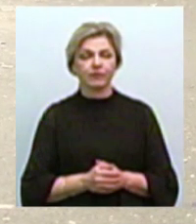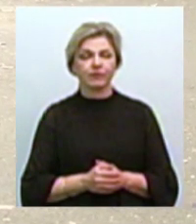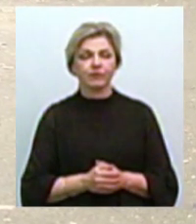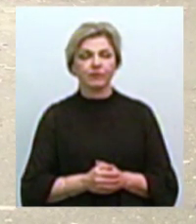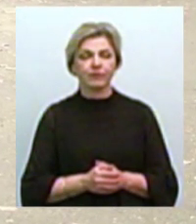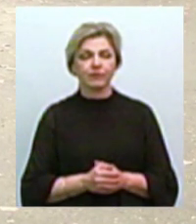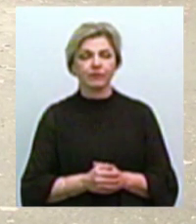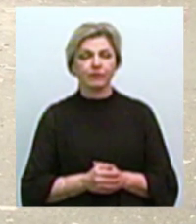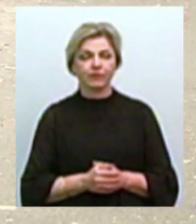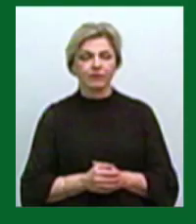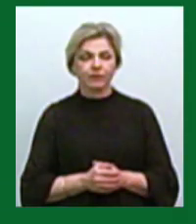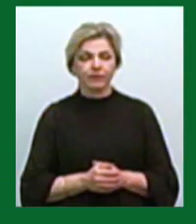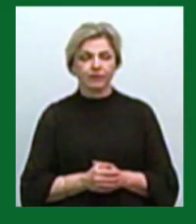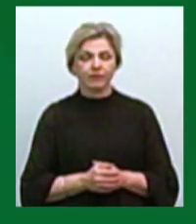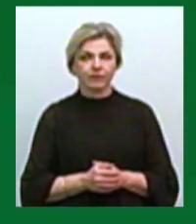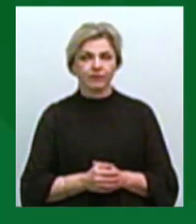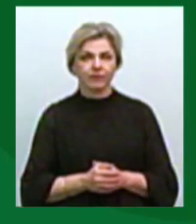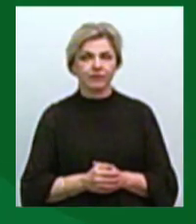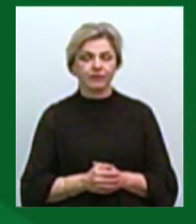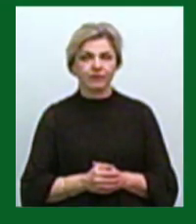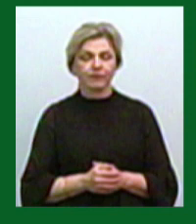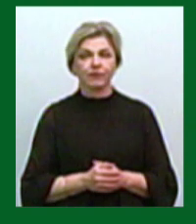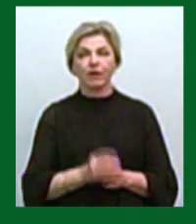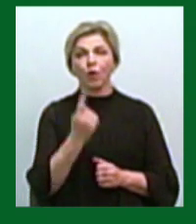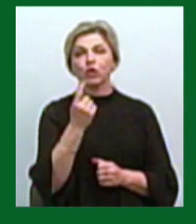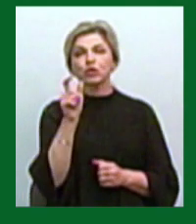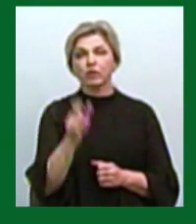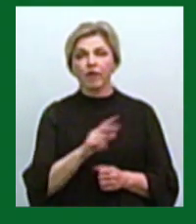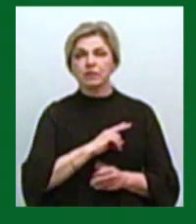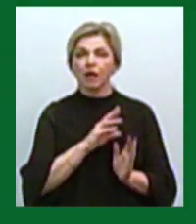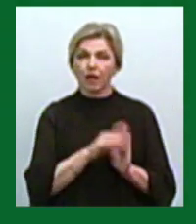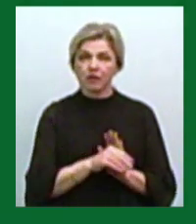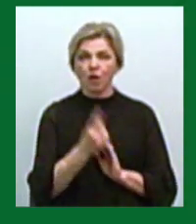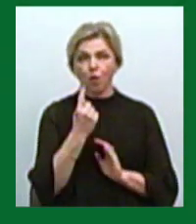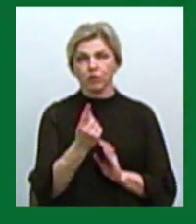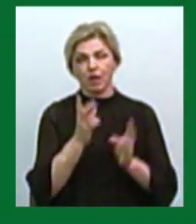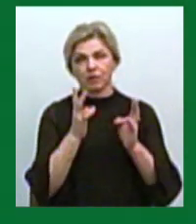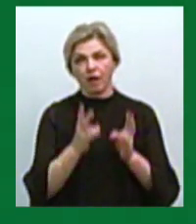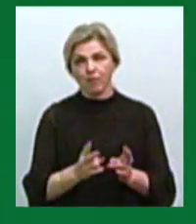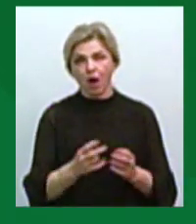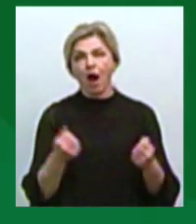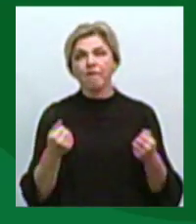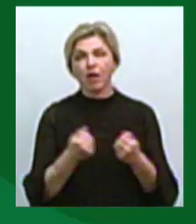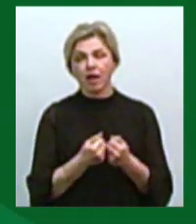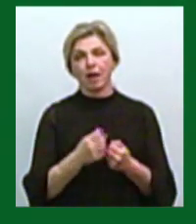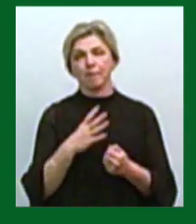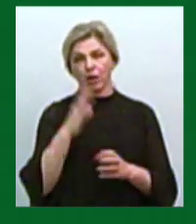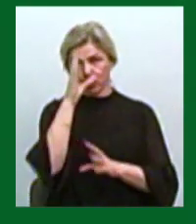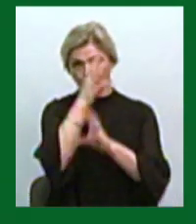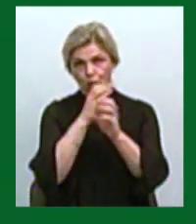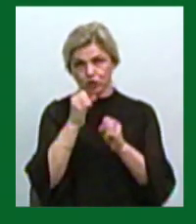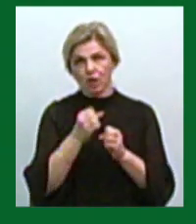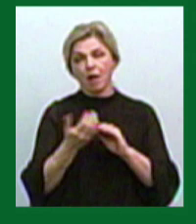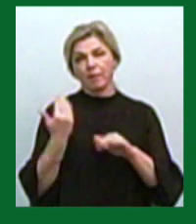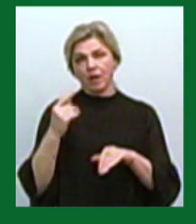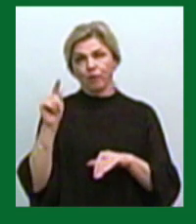Суспільному. Миколаїв. Одна людина загинула та одна травмована в аварії, яка сталася в ніч проти наділі,